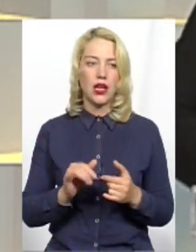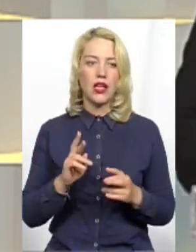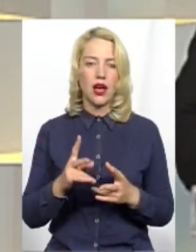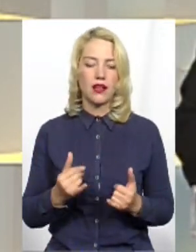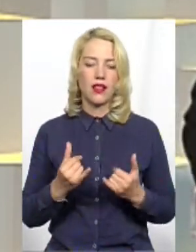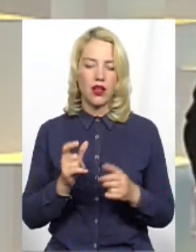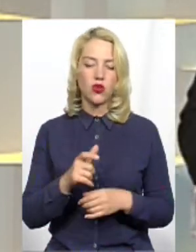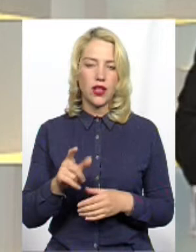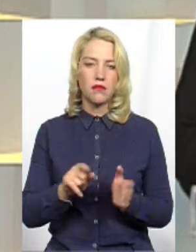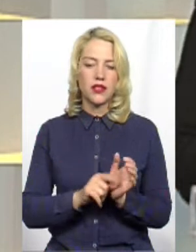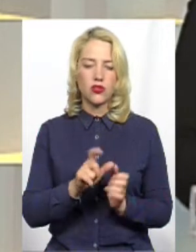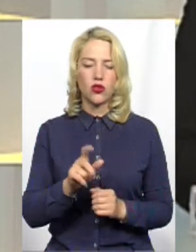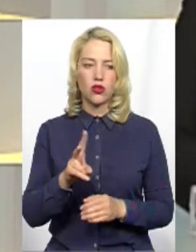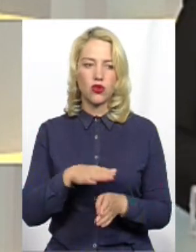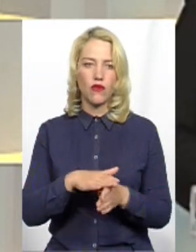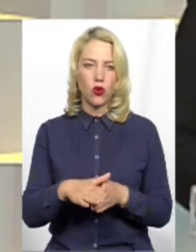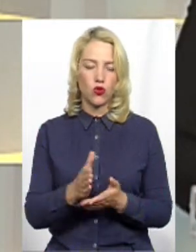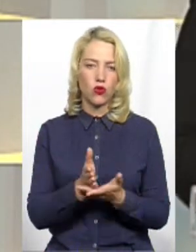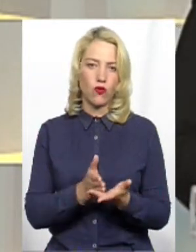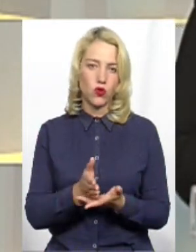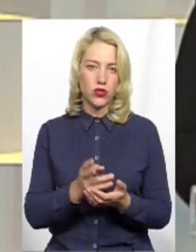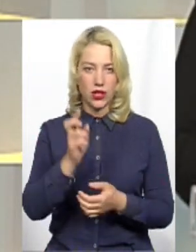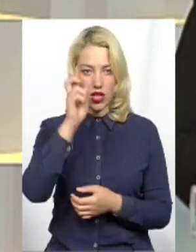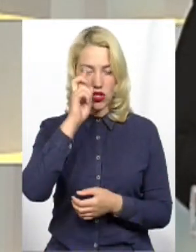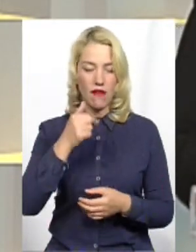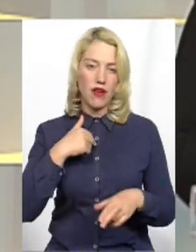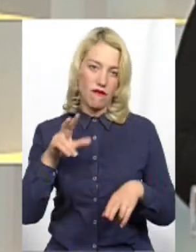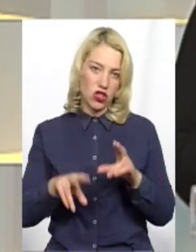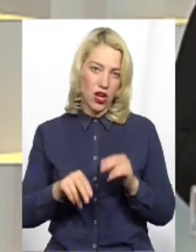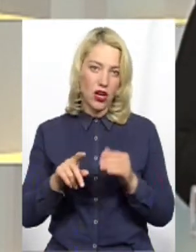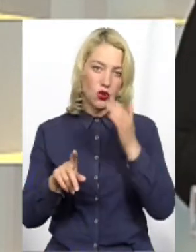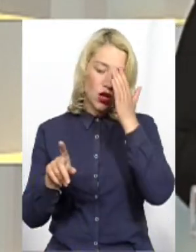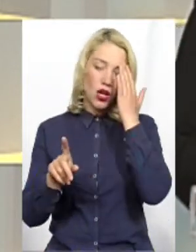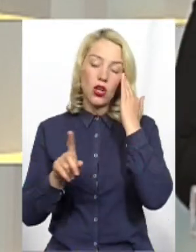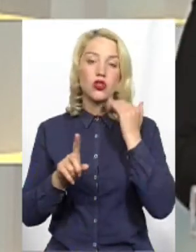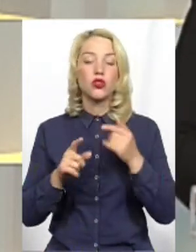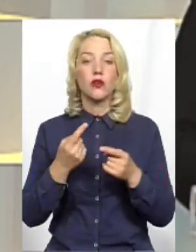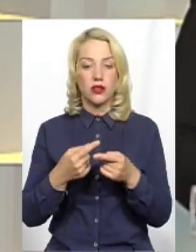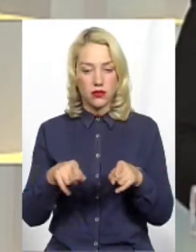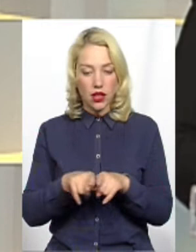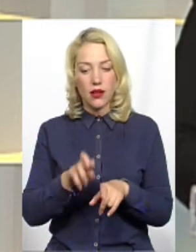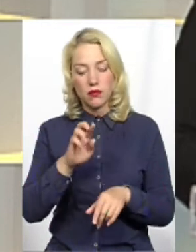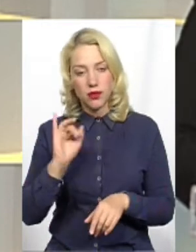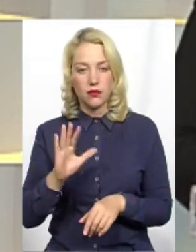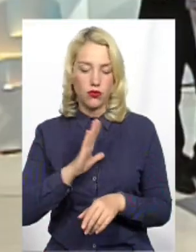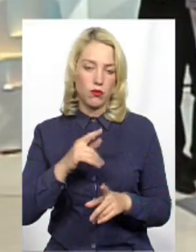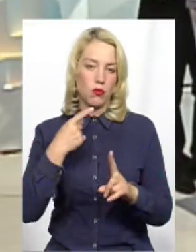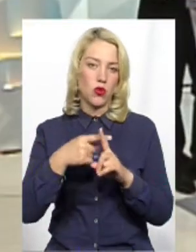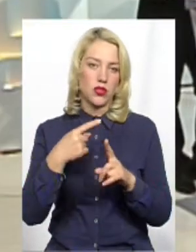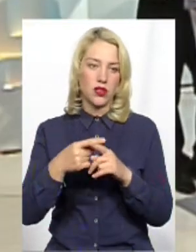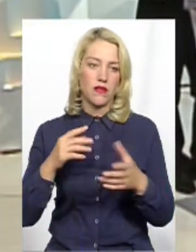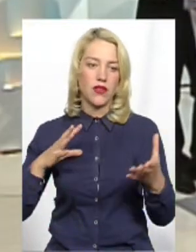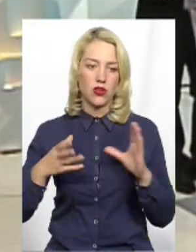для функціонерів, які виконують функції держави, вважаю, що при такому розкладі ми мали б досить позитивний результат.